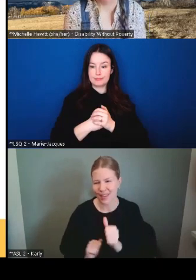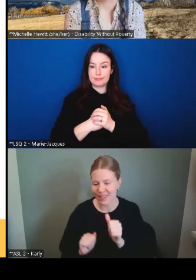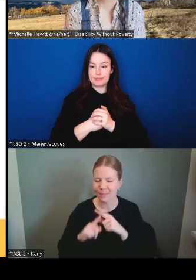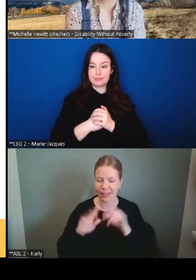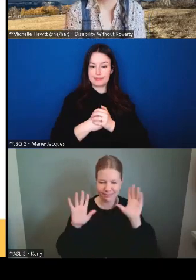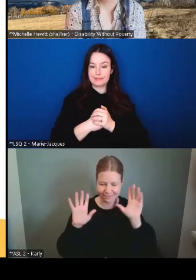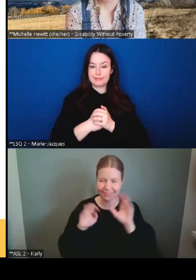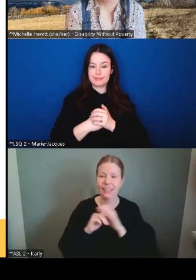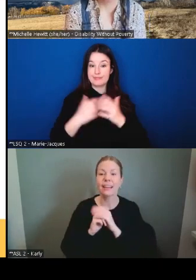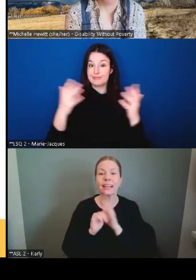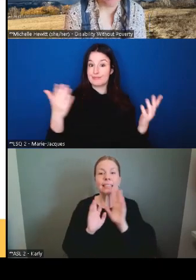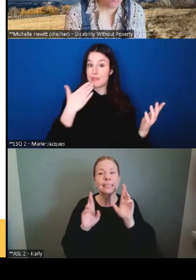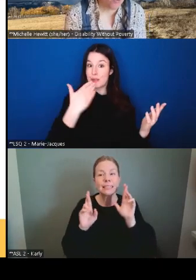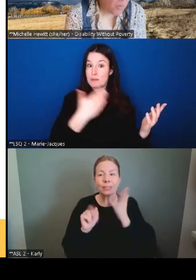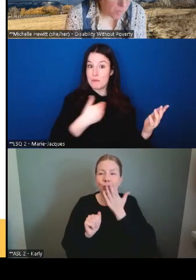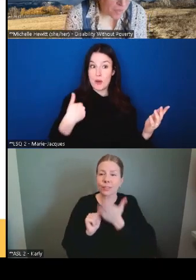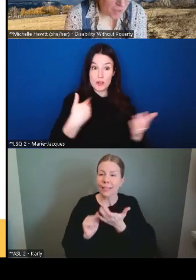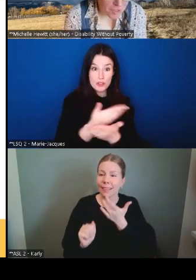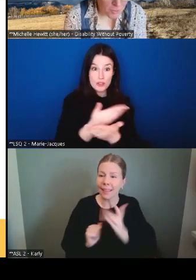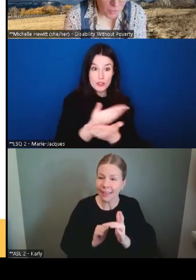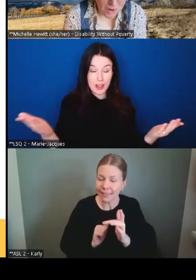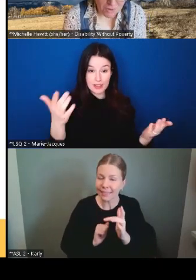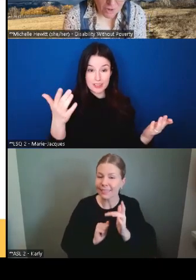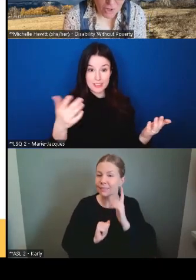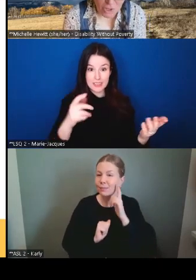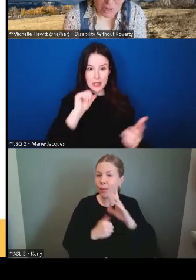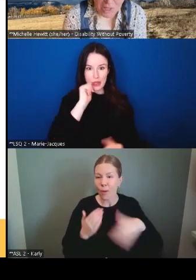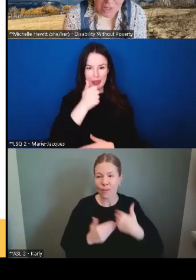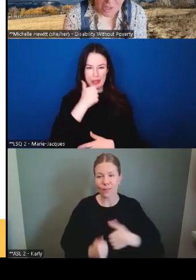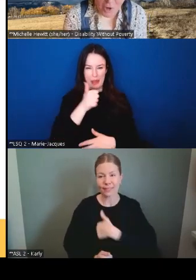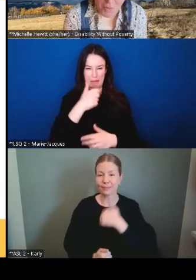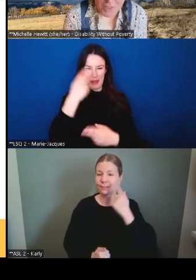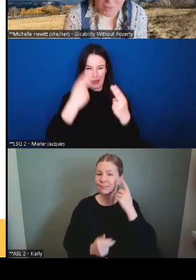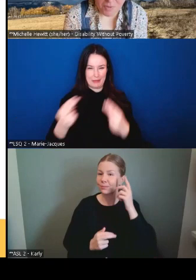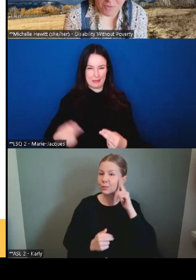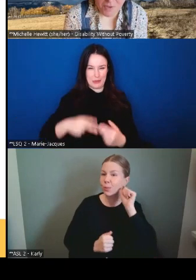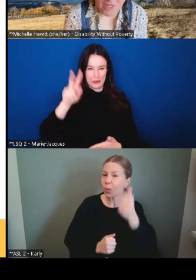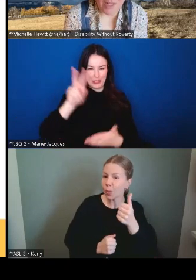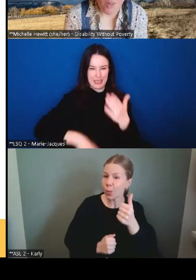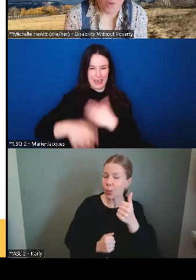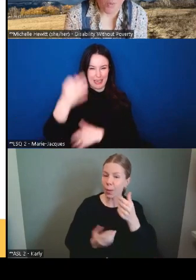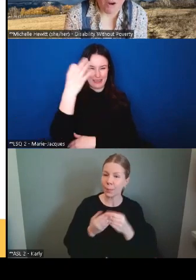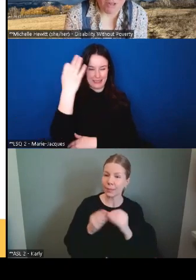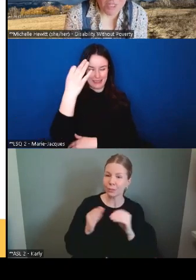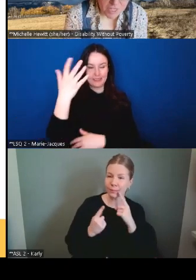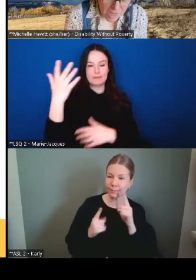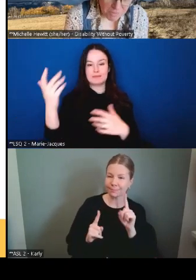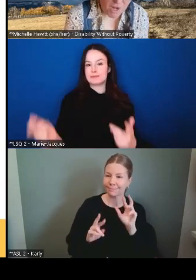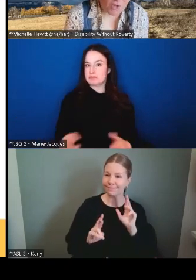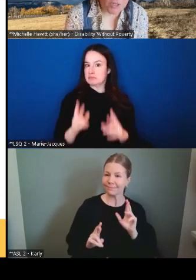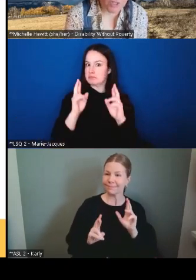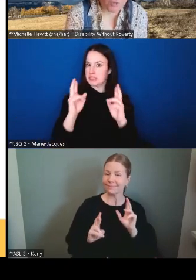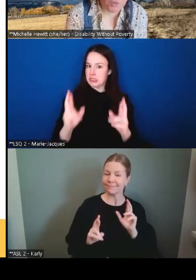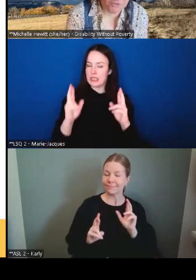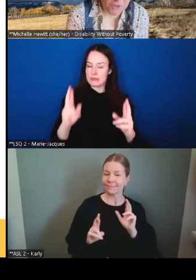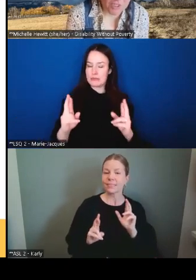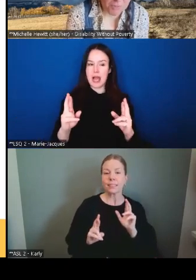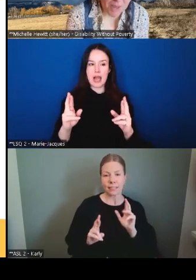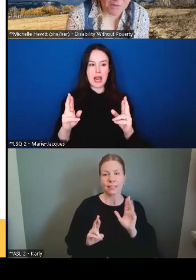bonne chance à nous tous pour la lecture du budget demain, j'espère que nous allons tous